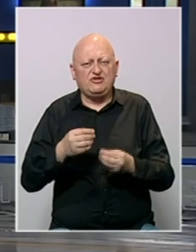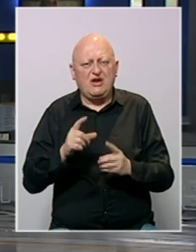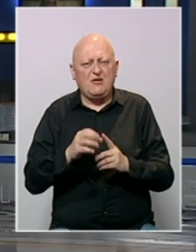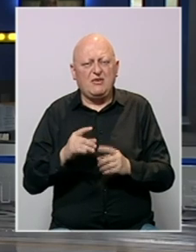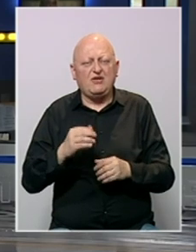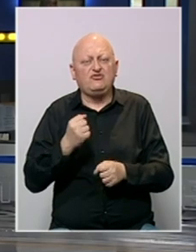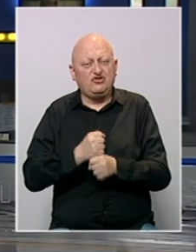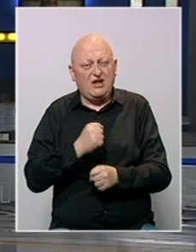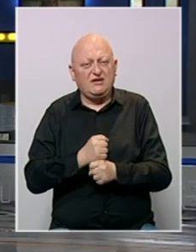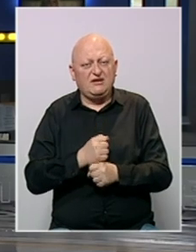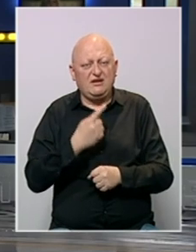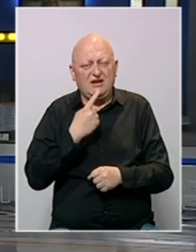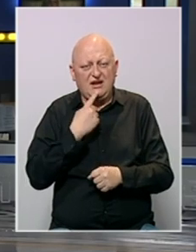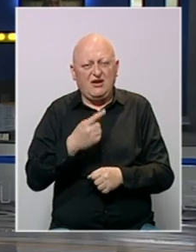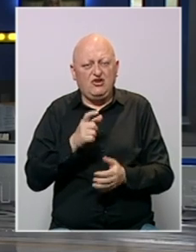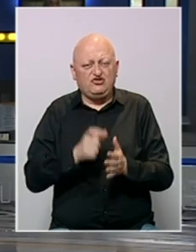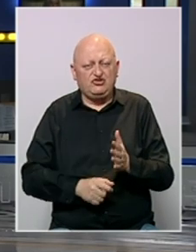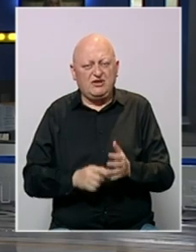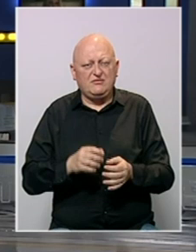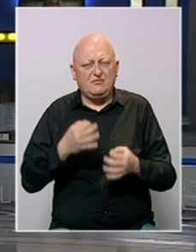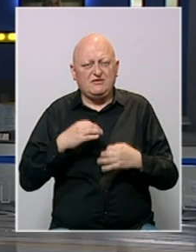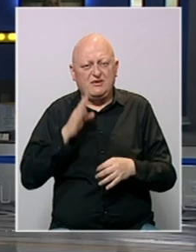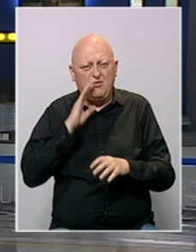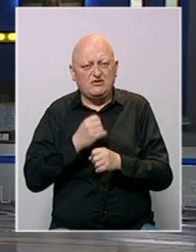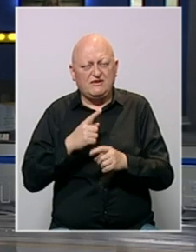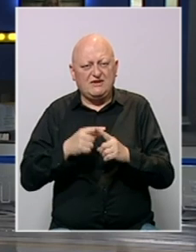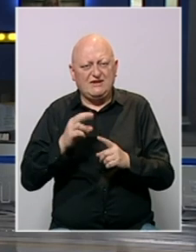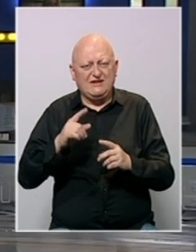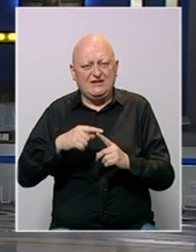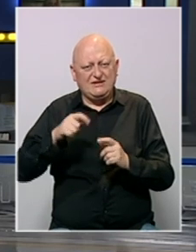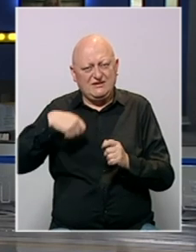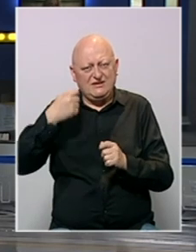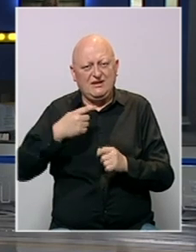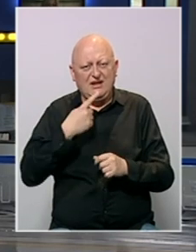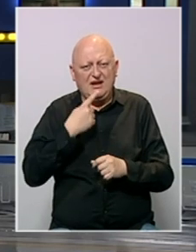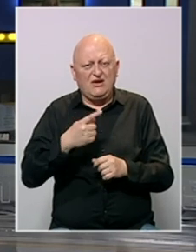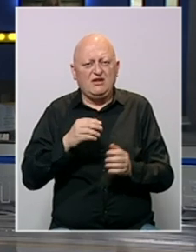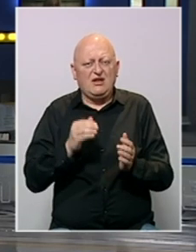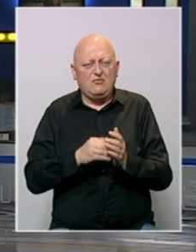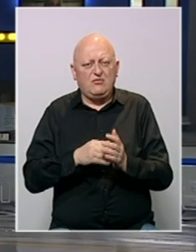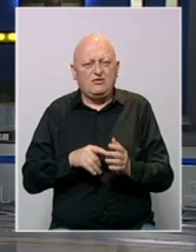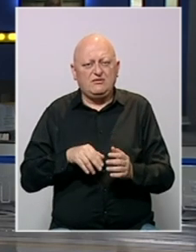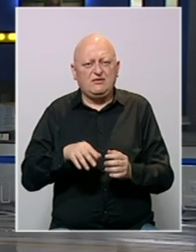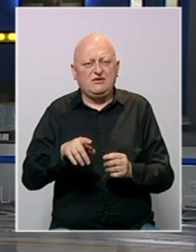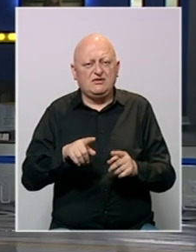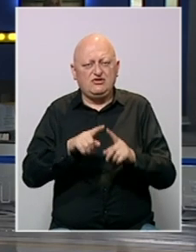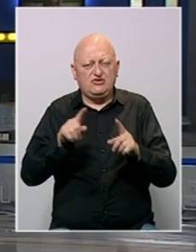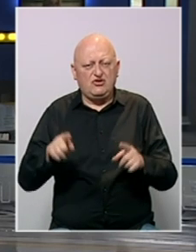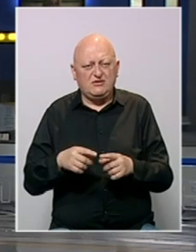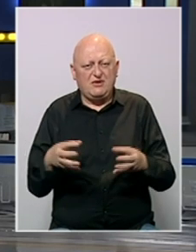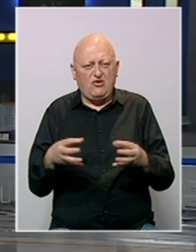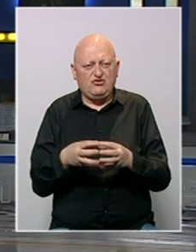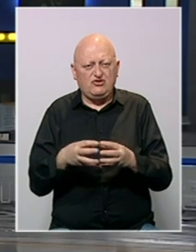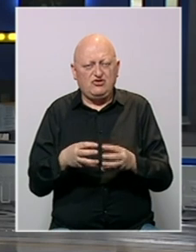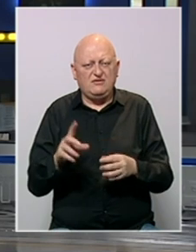priča, a Plenković djeluje. Izjavio je član predsjedništva Bosni i Hercegovine za HRT. Rekao je i da je potrebno izaći iz